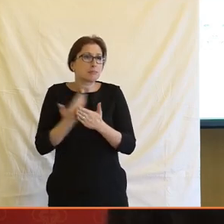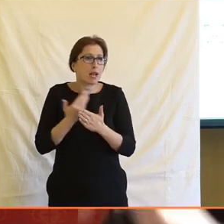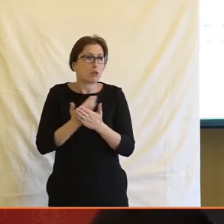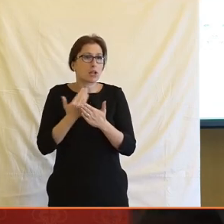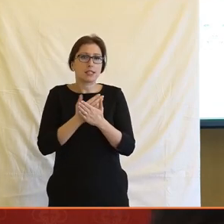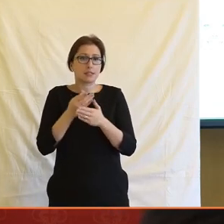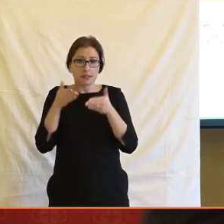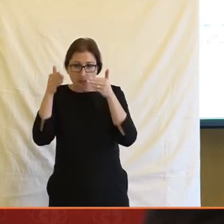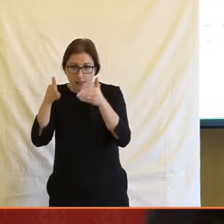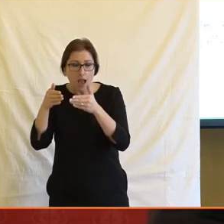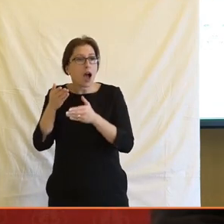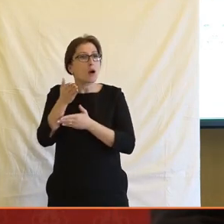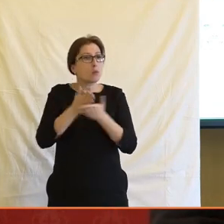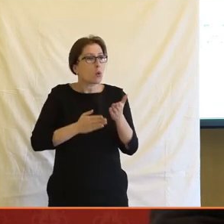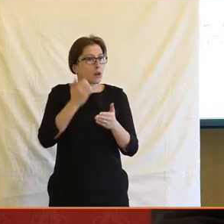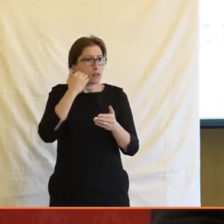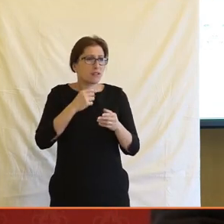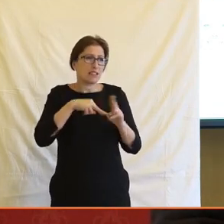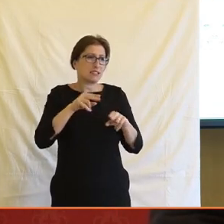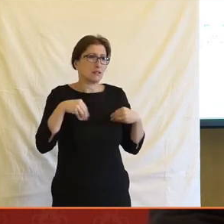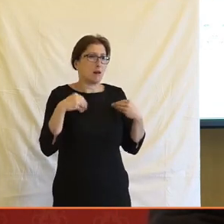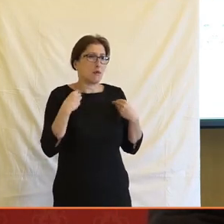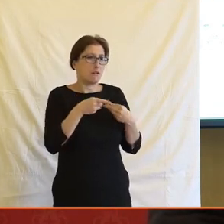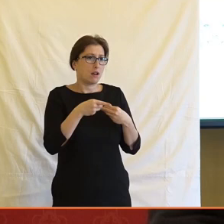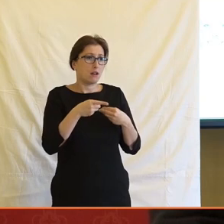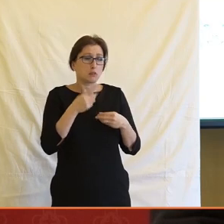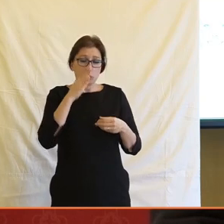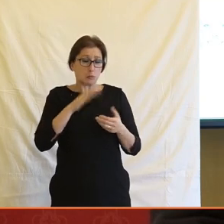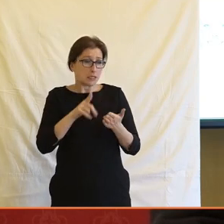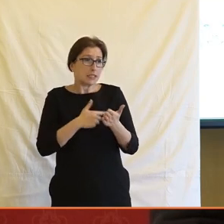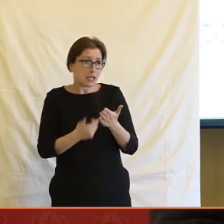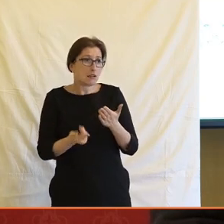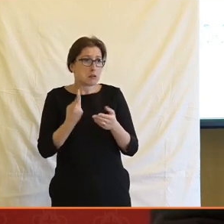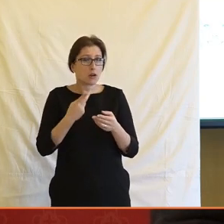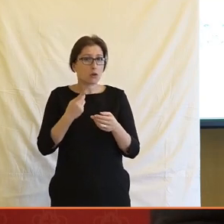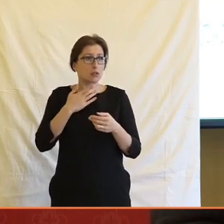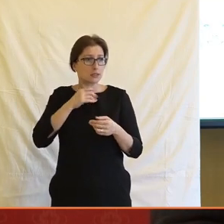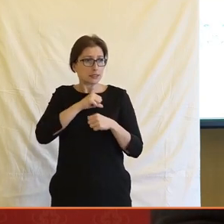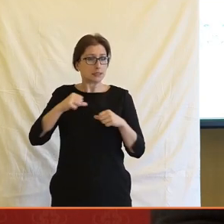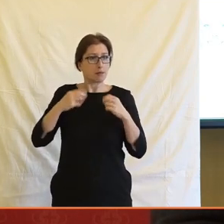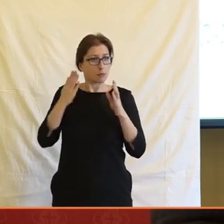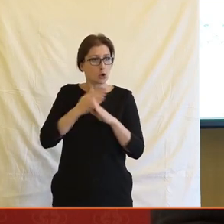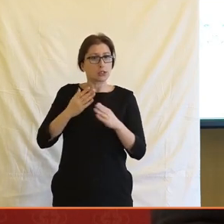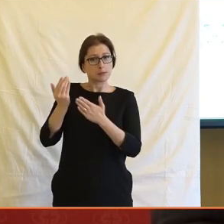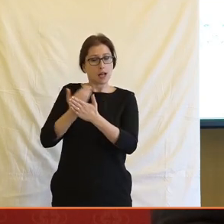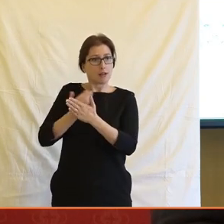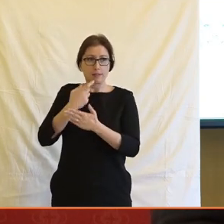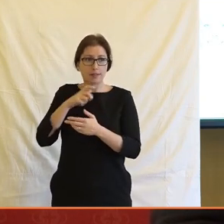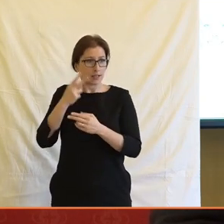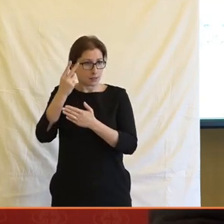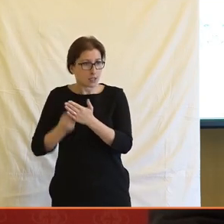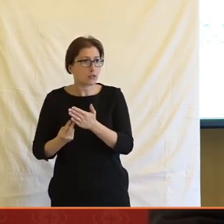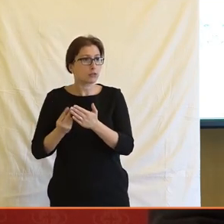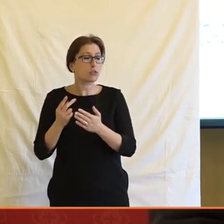zajímá je prostě jenom, jako řeknu zábavný obsah, na čemž jako není nic špatnýho, tak možná je to spíš způsoben tady tím efektem.